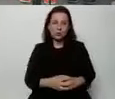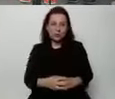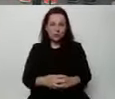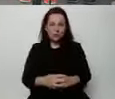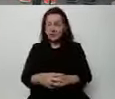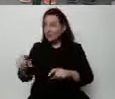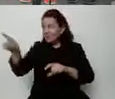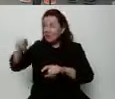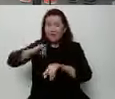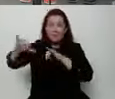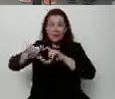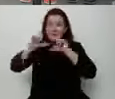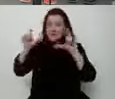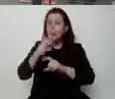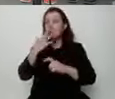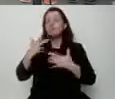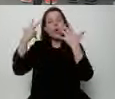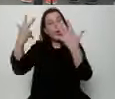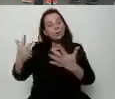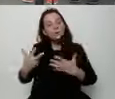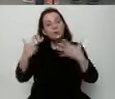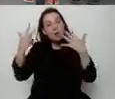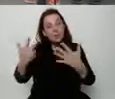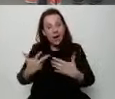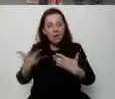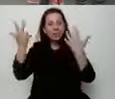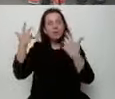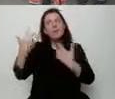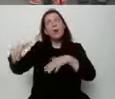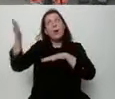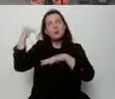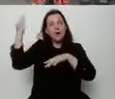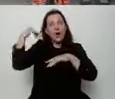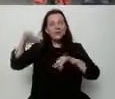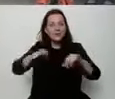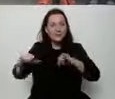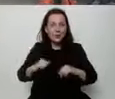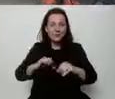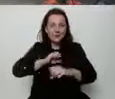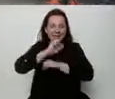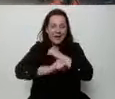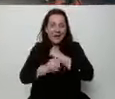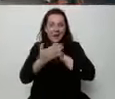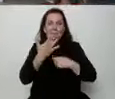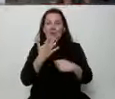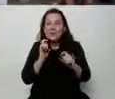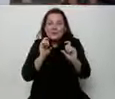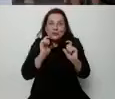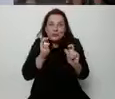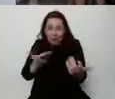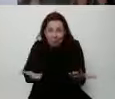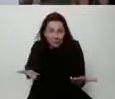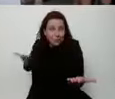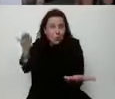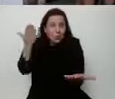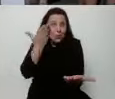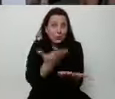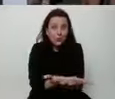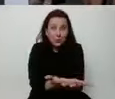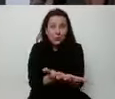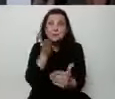mówi o ośmiu latach poprzednich rządów, zamiast mówić o tym, co nam zaoferuje dla